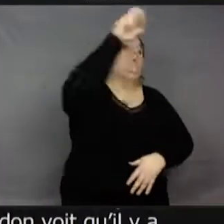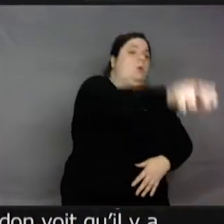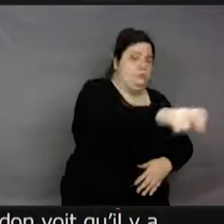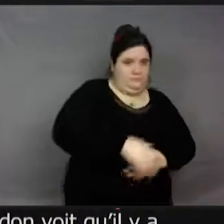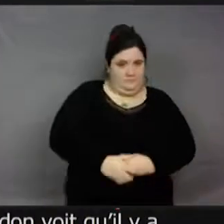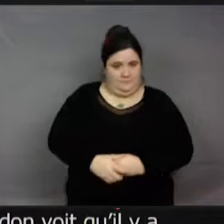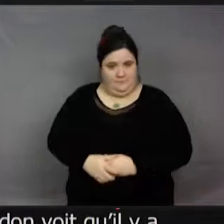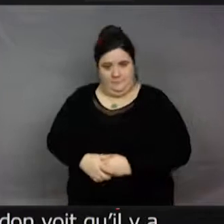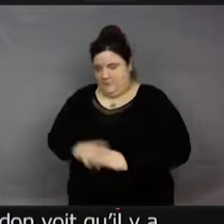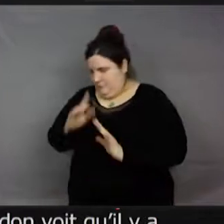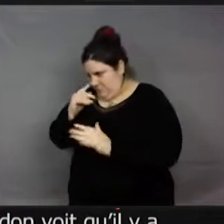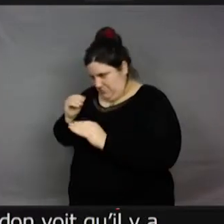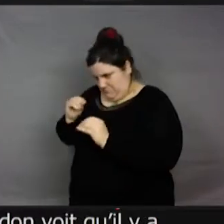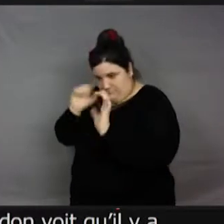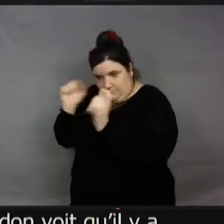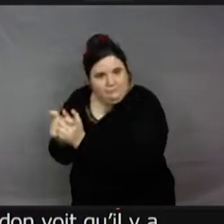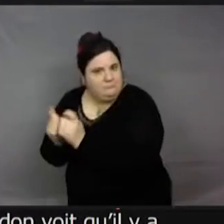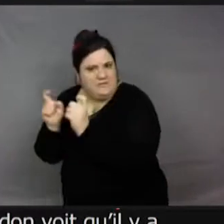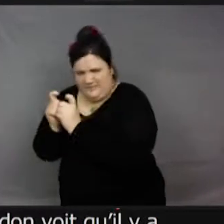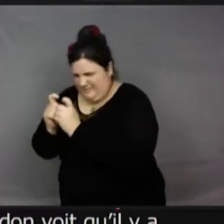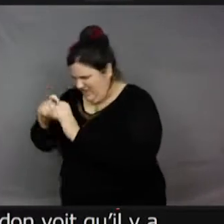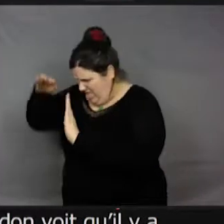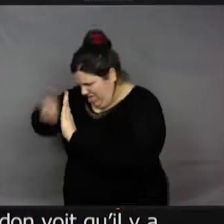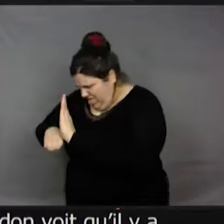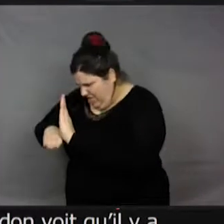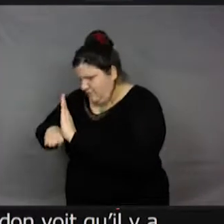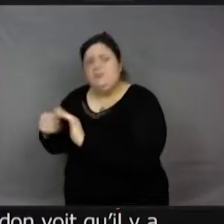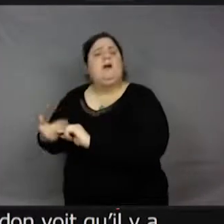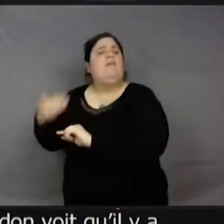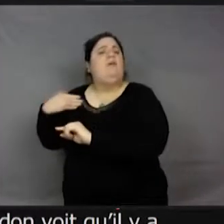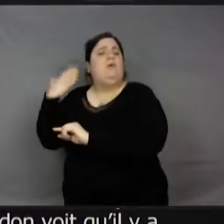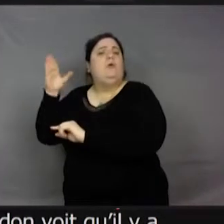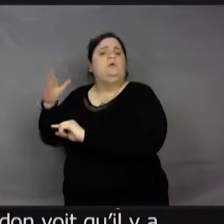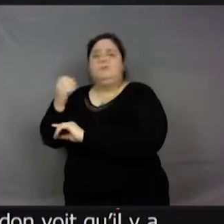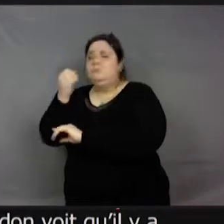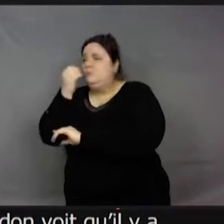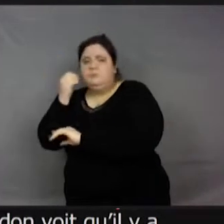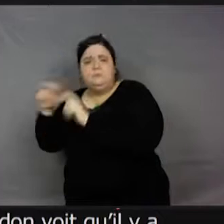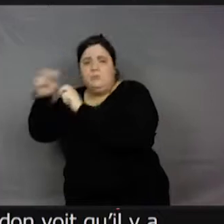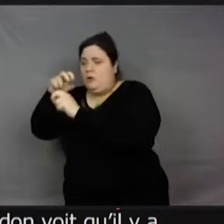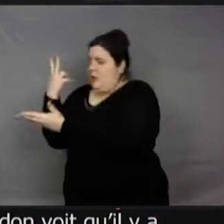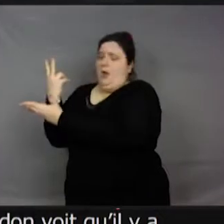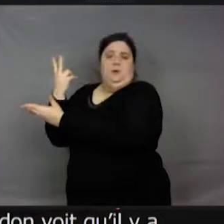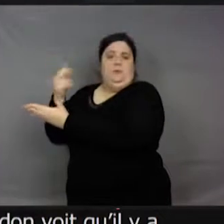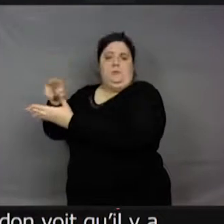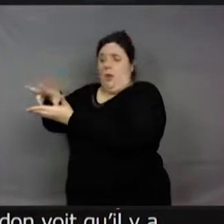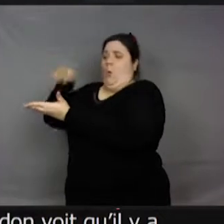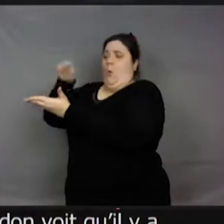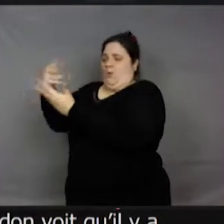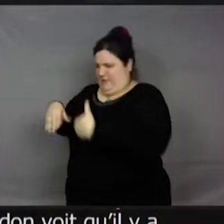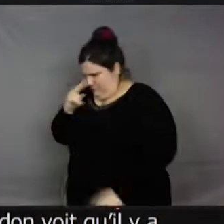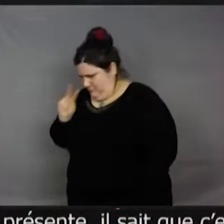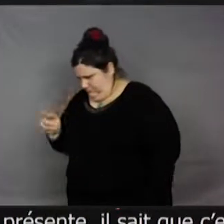présente, qu'elle était déjà bien visitée. Alors, j'ai lu aussi dans un livre qui vient de sortir sur les abeilles de Cilette Saint-Pierre que